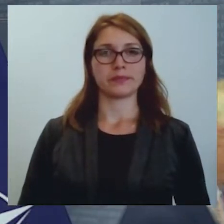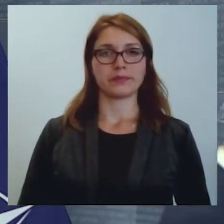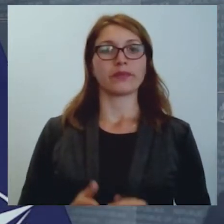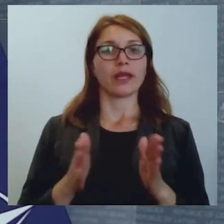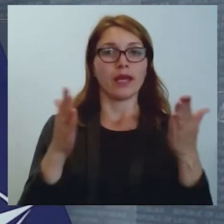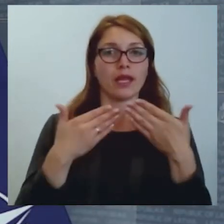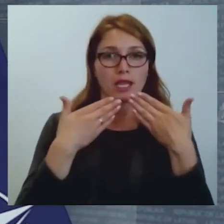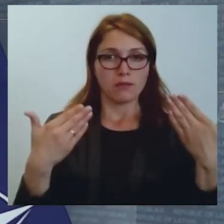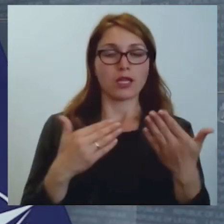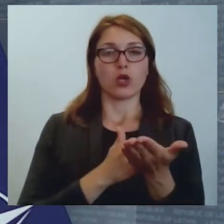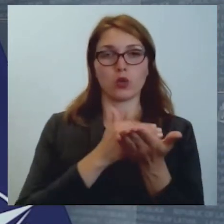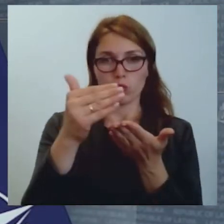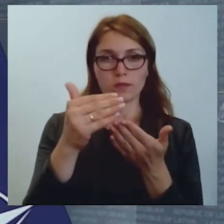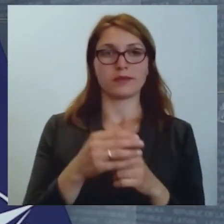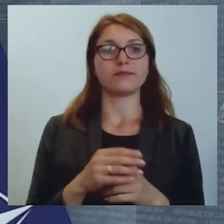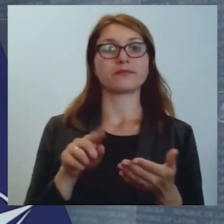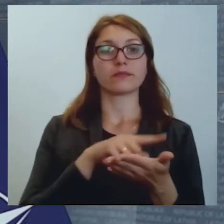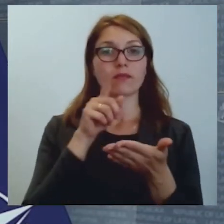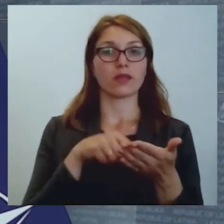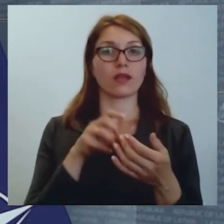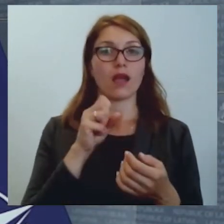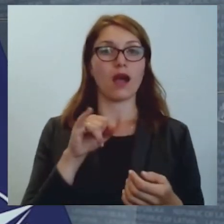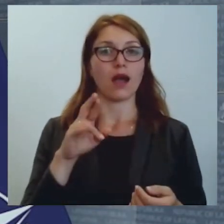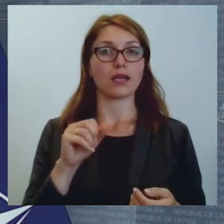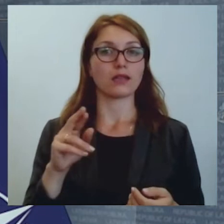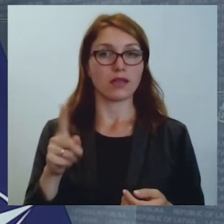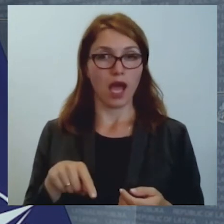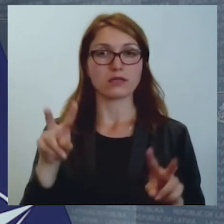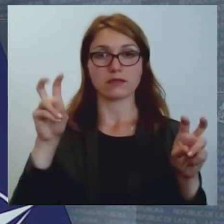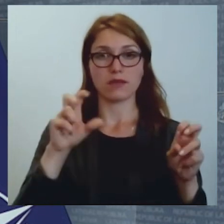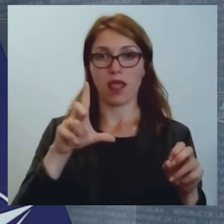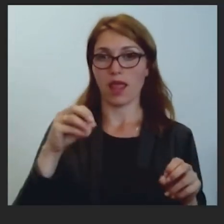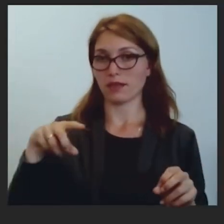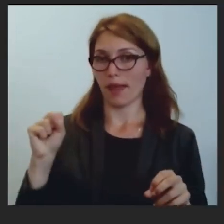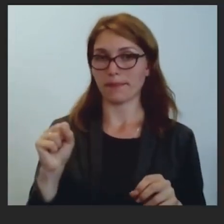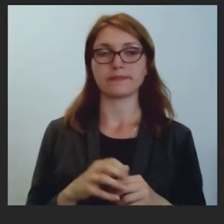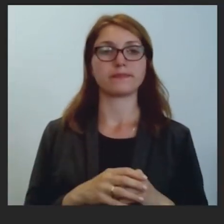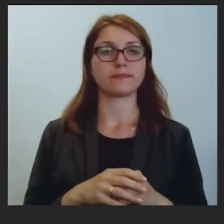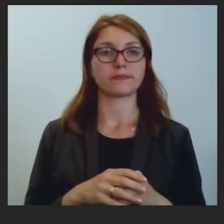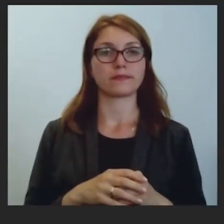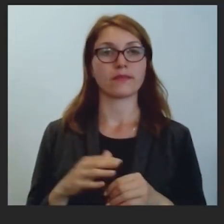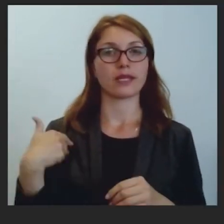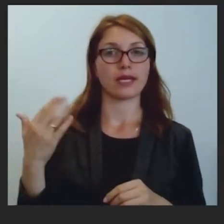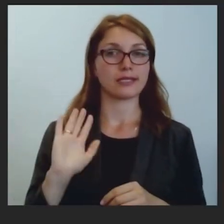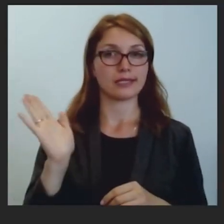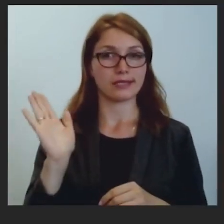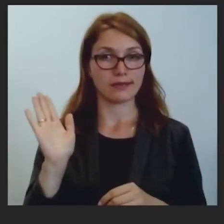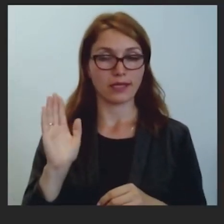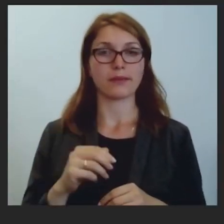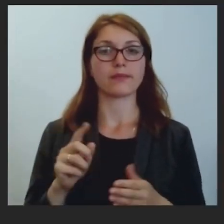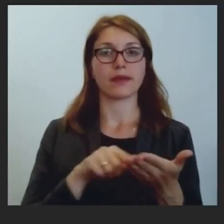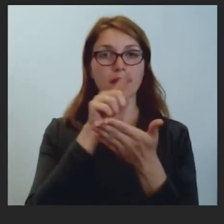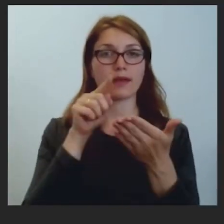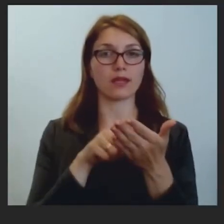Liespaldies, sajam tālāk un lūdzu vārds jautājumam Aināram no Leta. Paldies, sveicināti, visdrīzāk